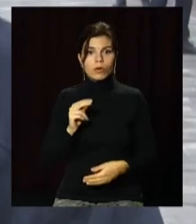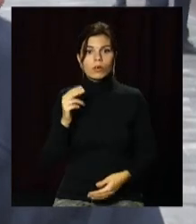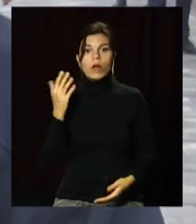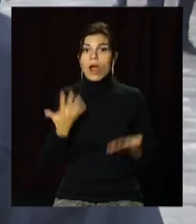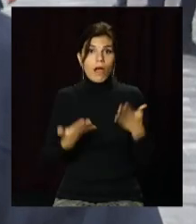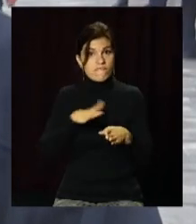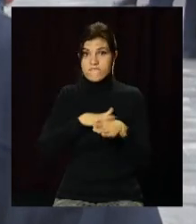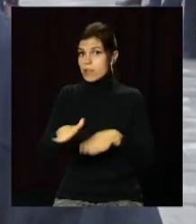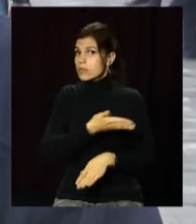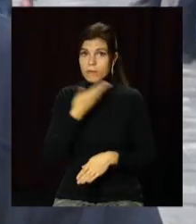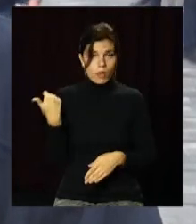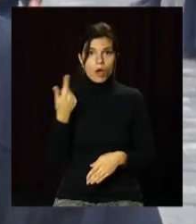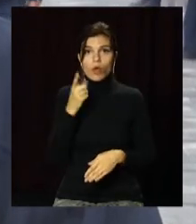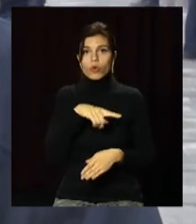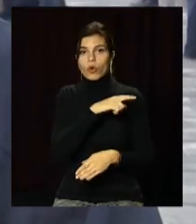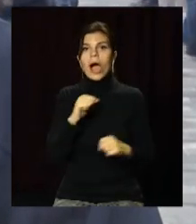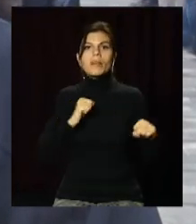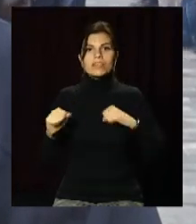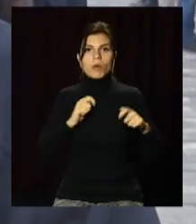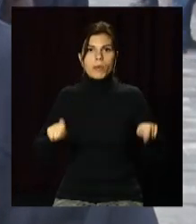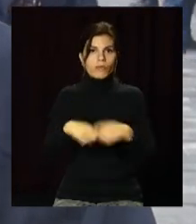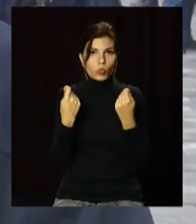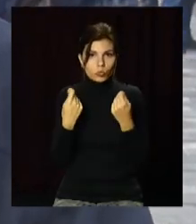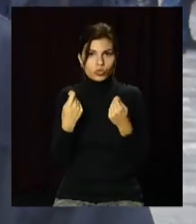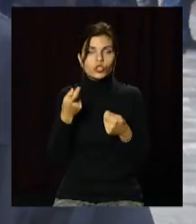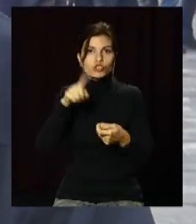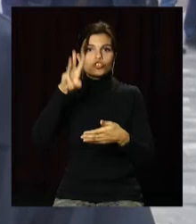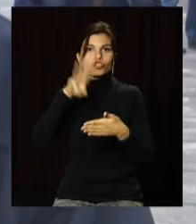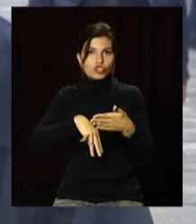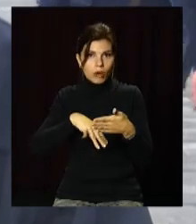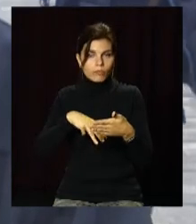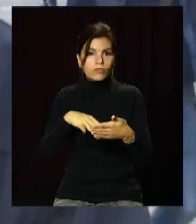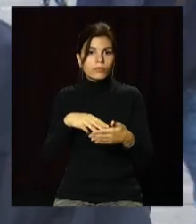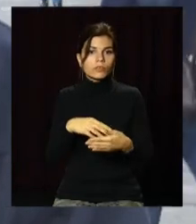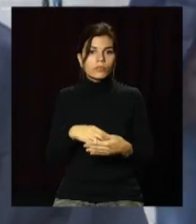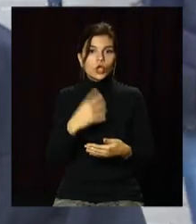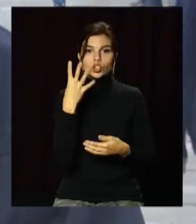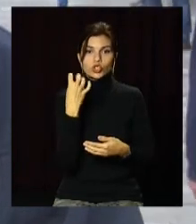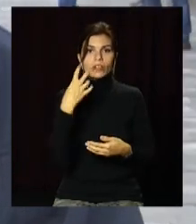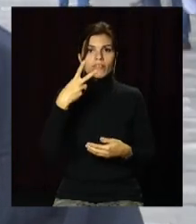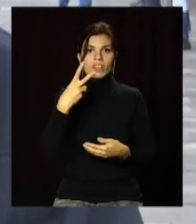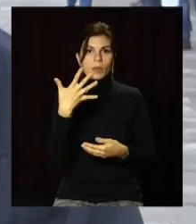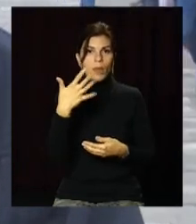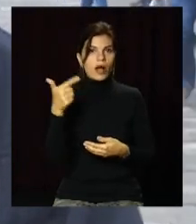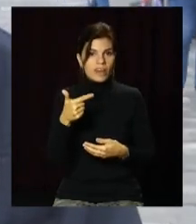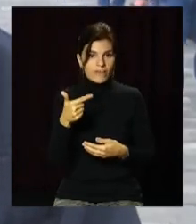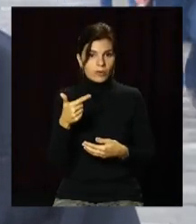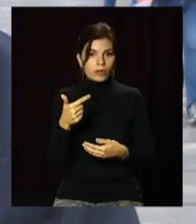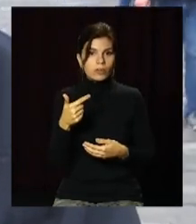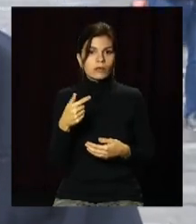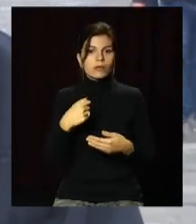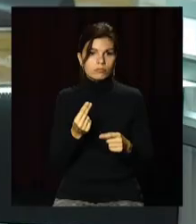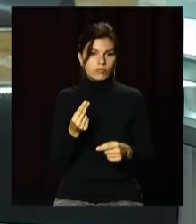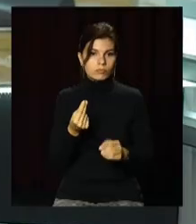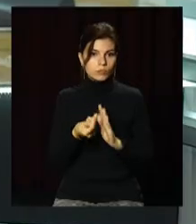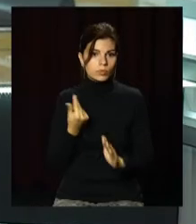виконується, то Кодекс України про адміністративні правопорушення передбачає штрафні санкції 425 гривень адміністративні